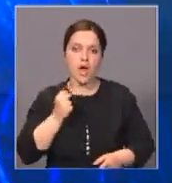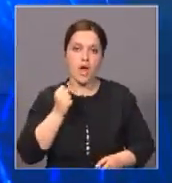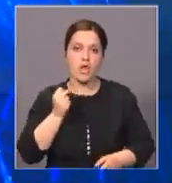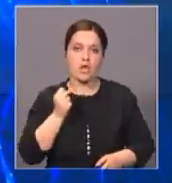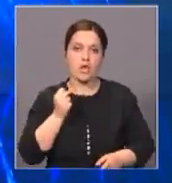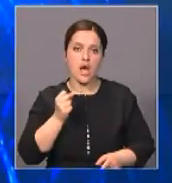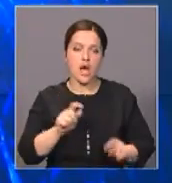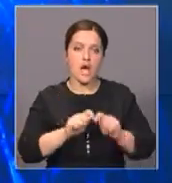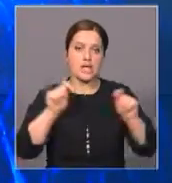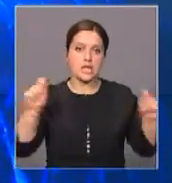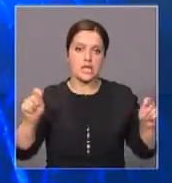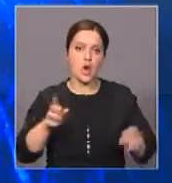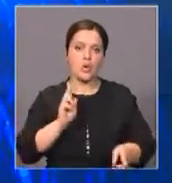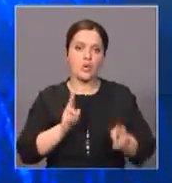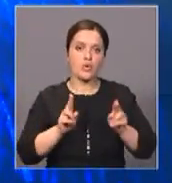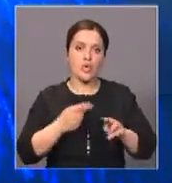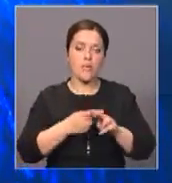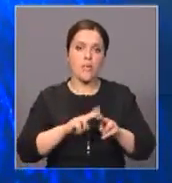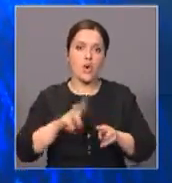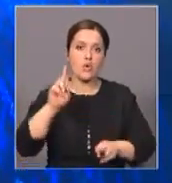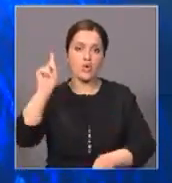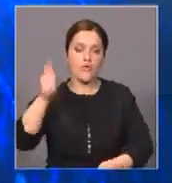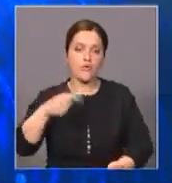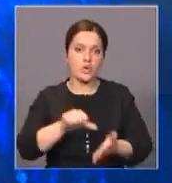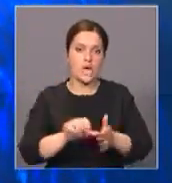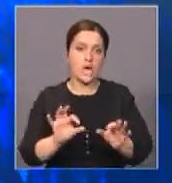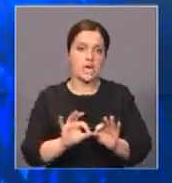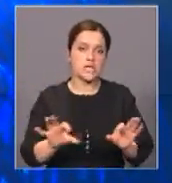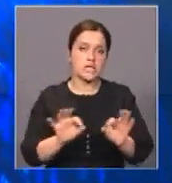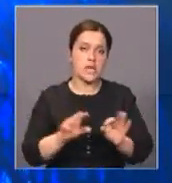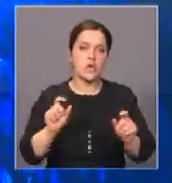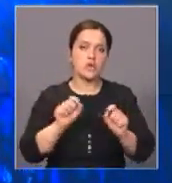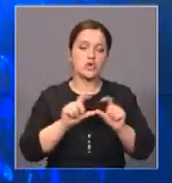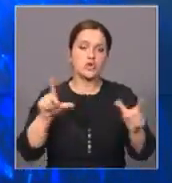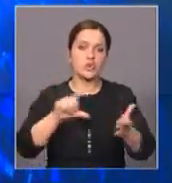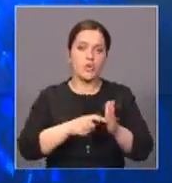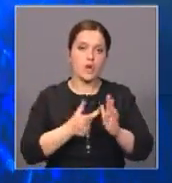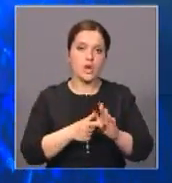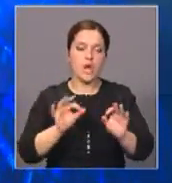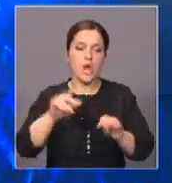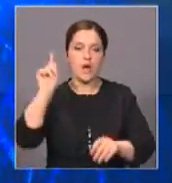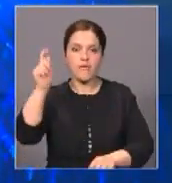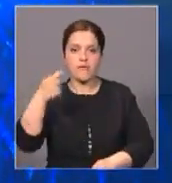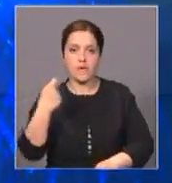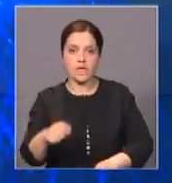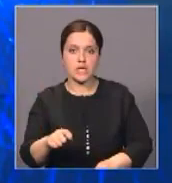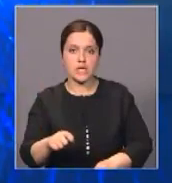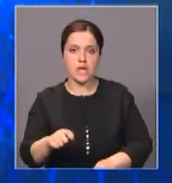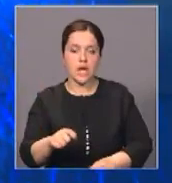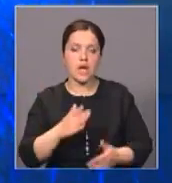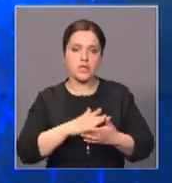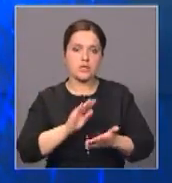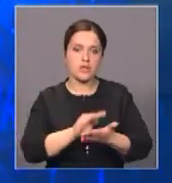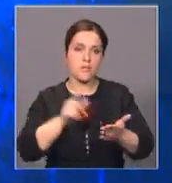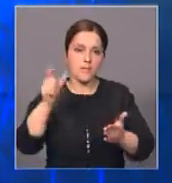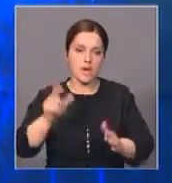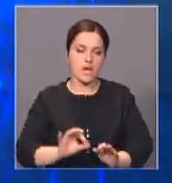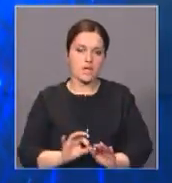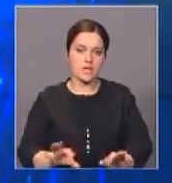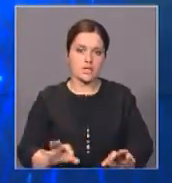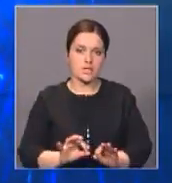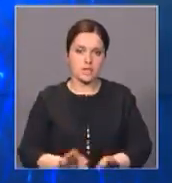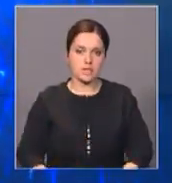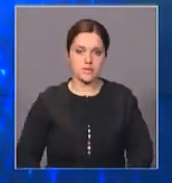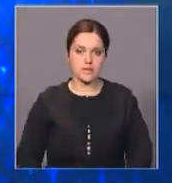А фронтовики, в свою очередь, рассказали школьникам о войне и поделились своими размышлениями о жизни. Подробности у